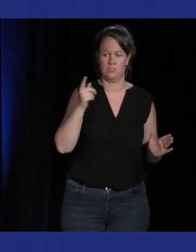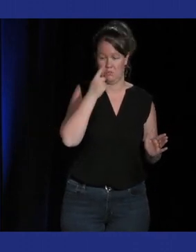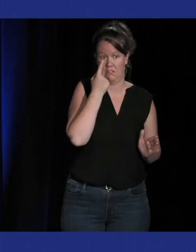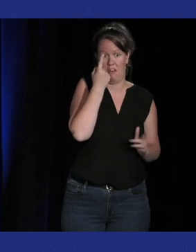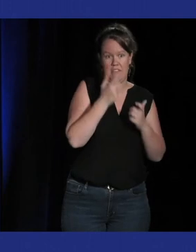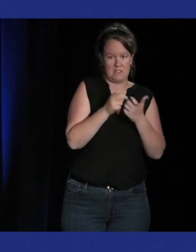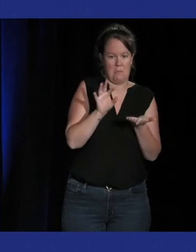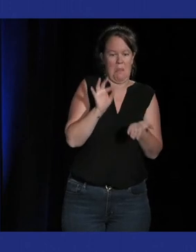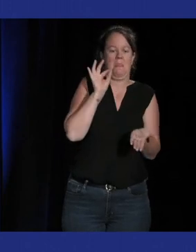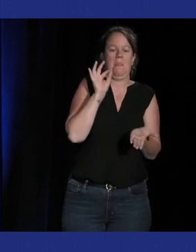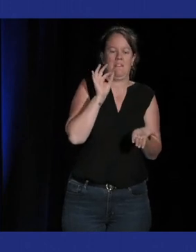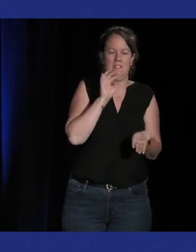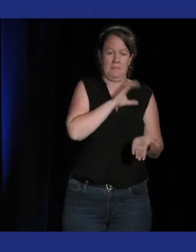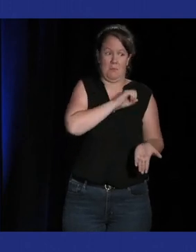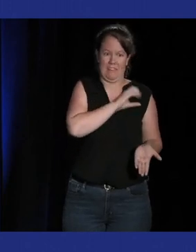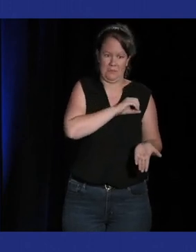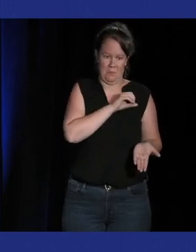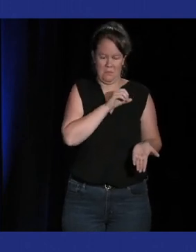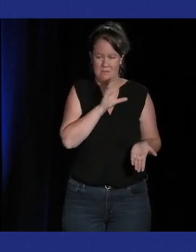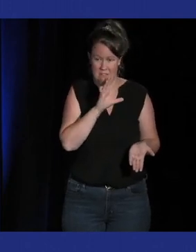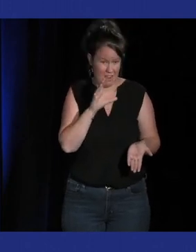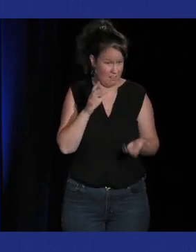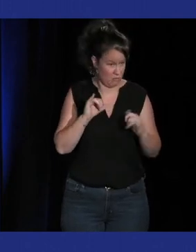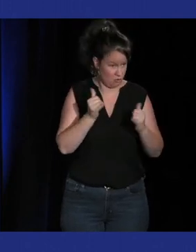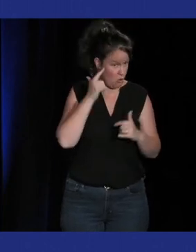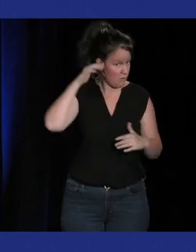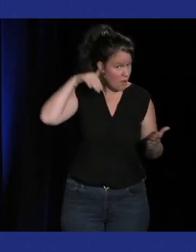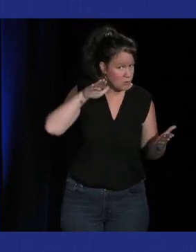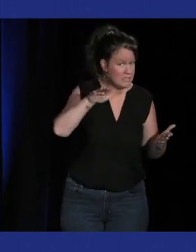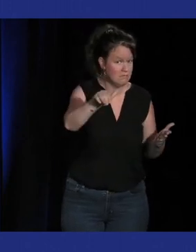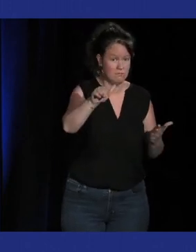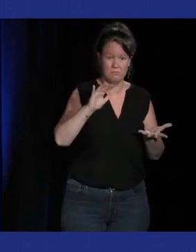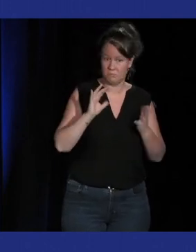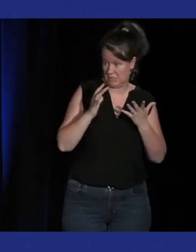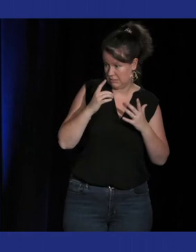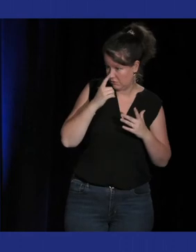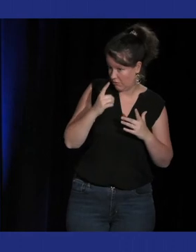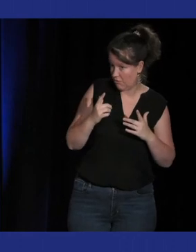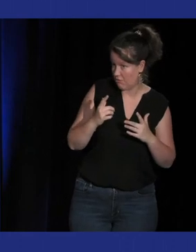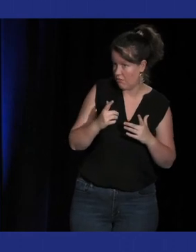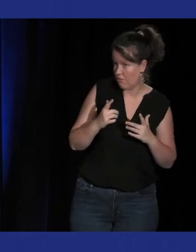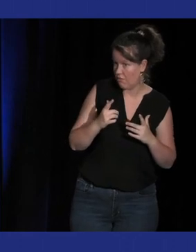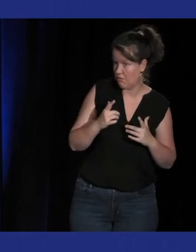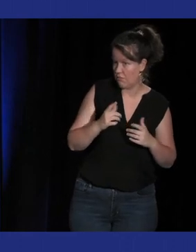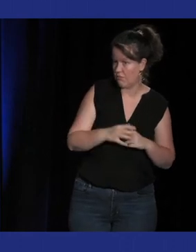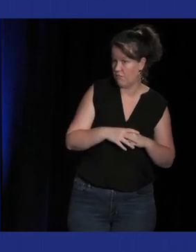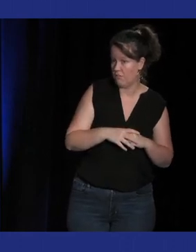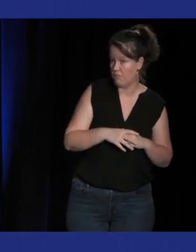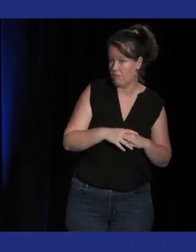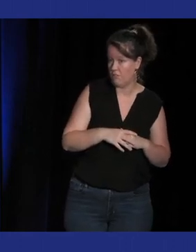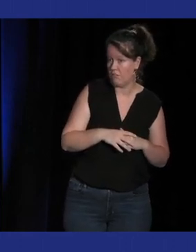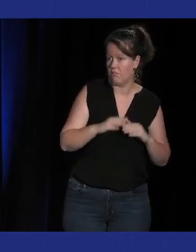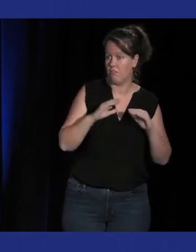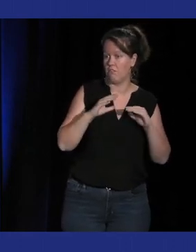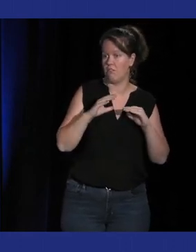que est-ce que vous voyez dans ces jeux mélodiques peut-être d'autres possibilités intrinsèquement ça reste onirique